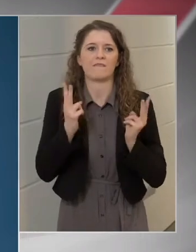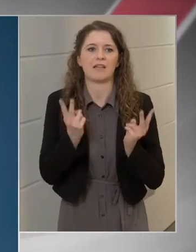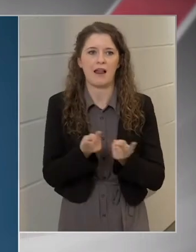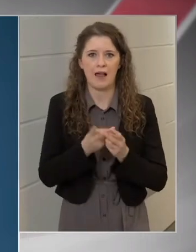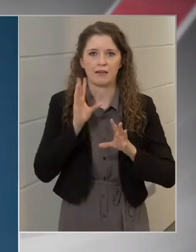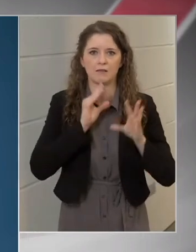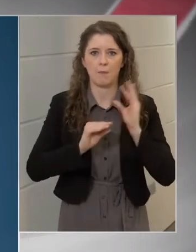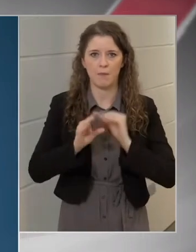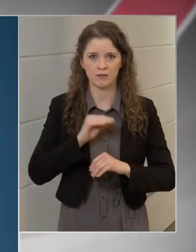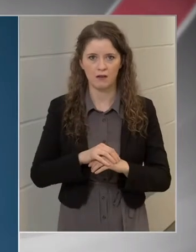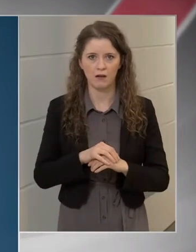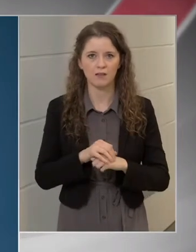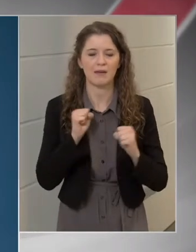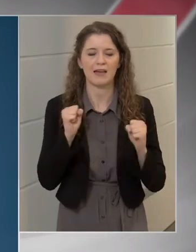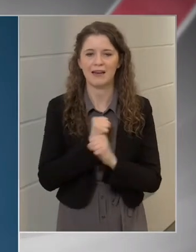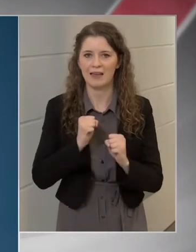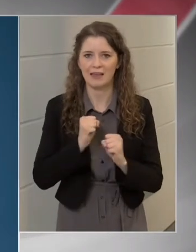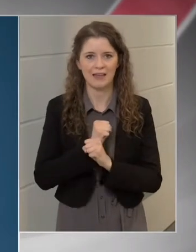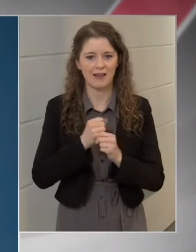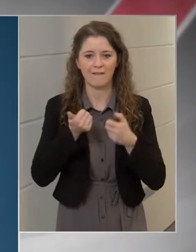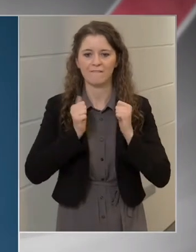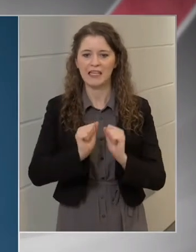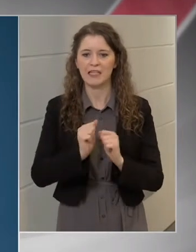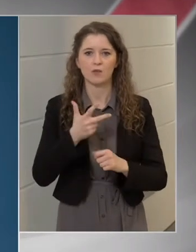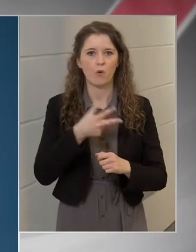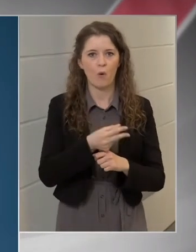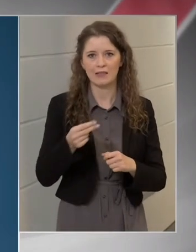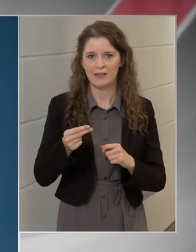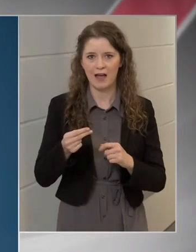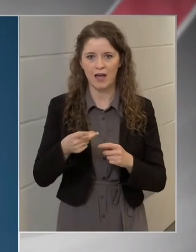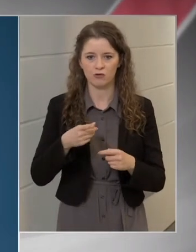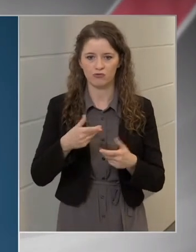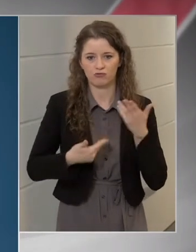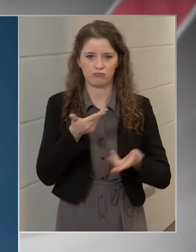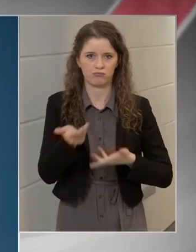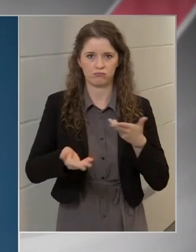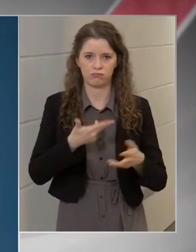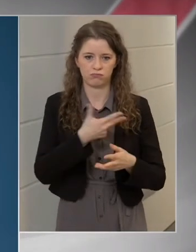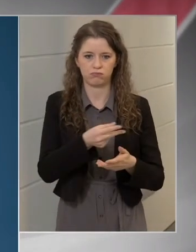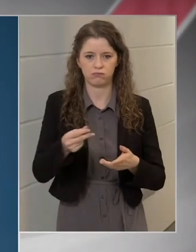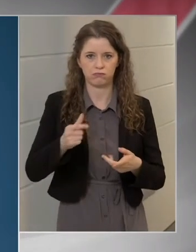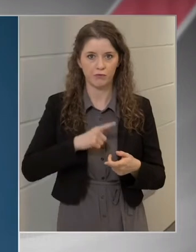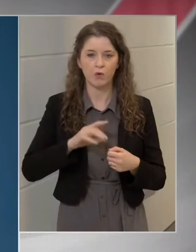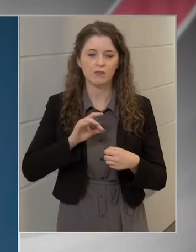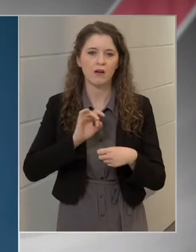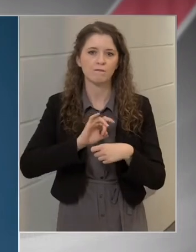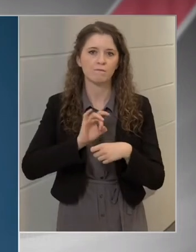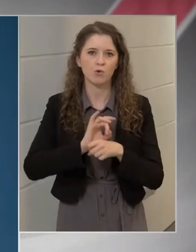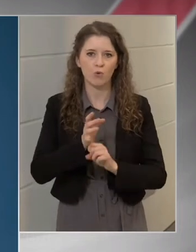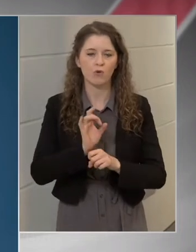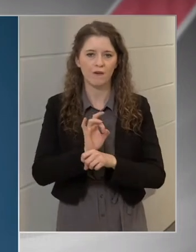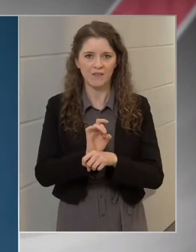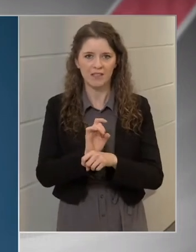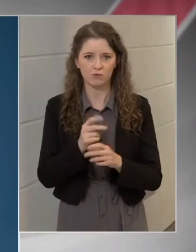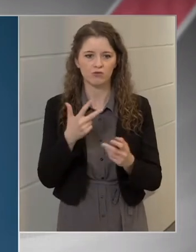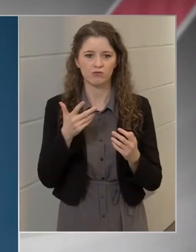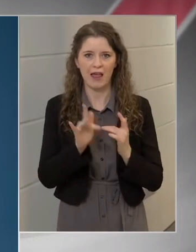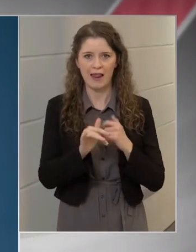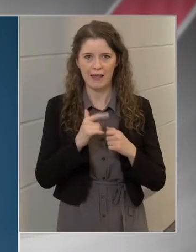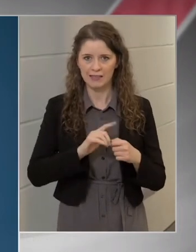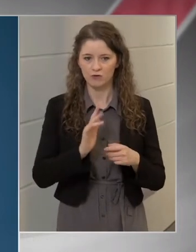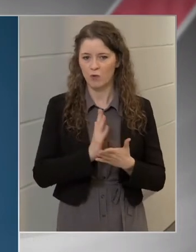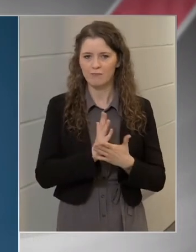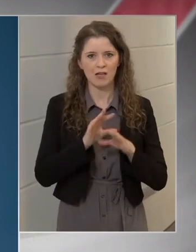rengeteg védoltást beadtak most már új koronavírus fertőzés ellen is, hogy az